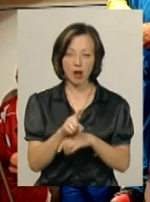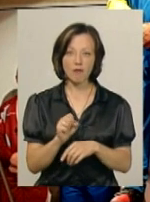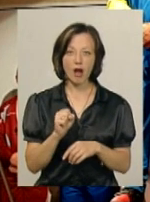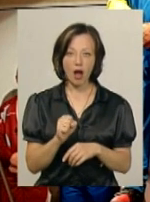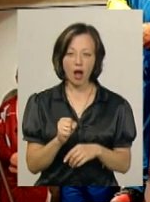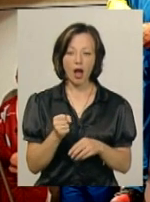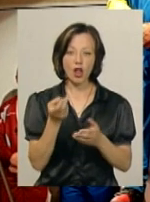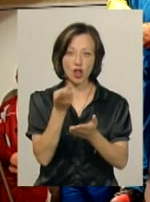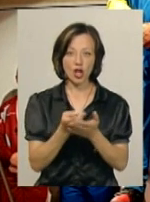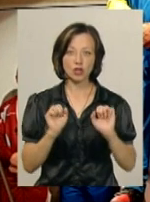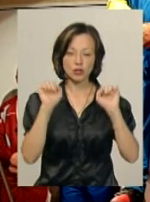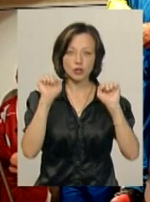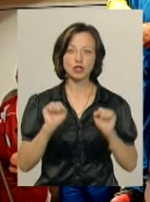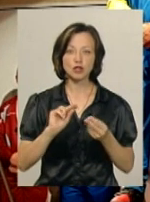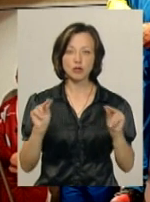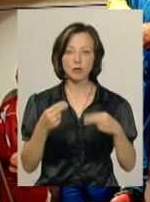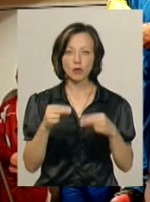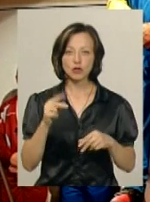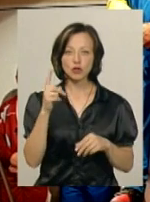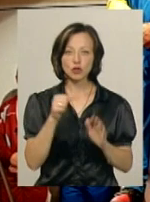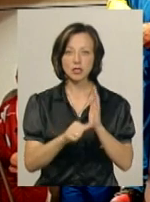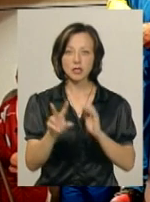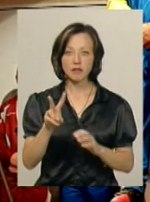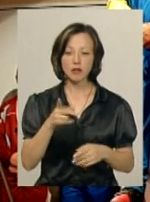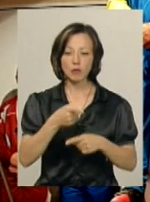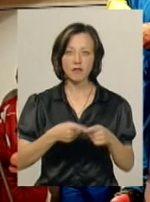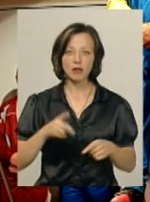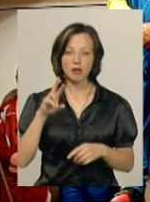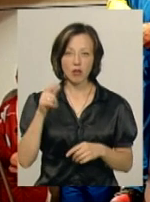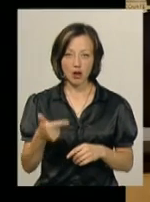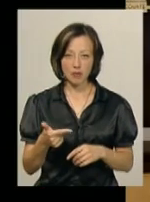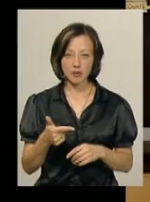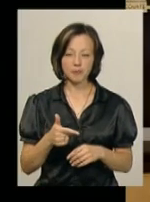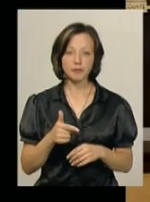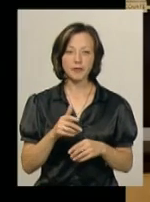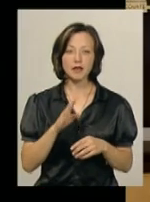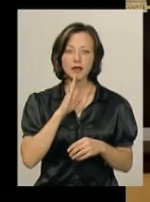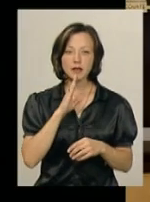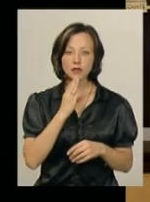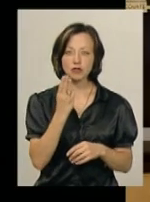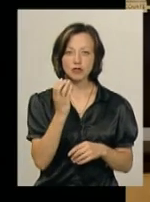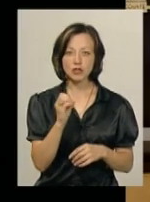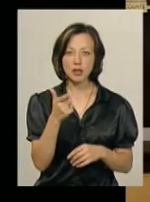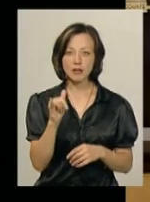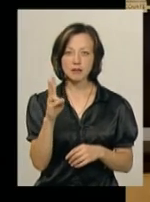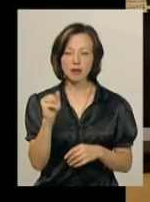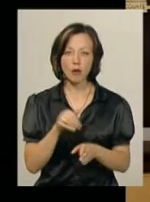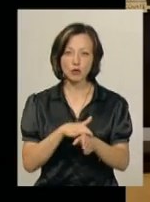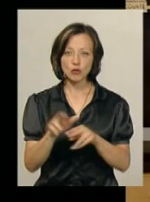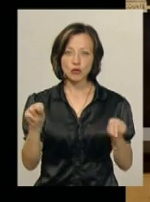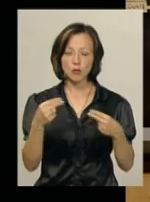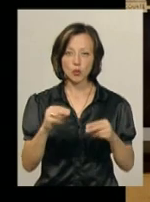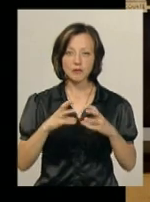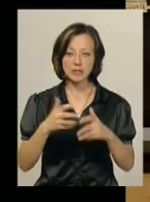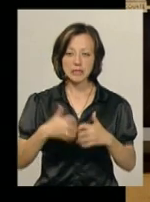а в жимі лежачі став чемпіоном з результатом 162,5 кг. Тетяна Щевінська стала абсолютною чемпіонкою світу серед